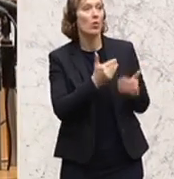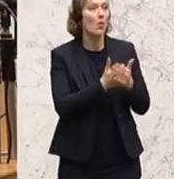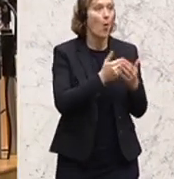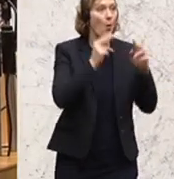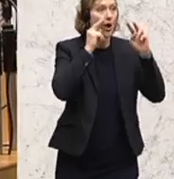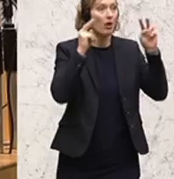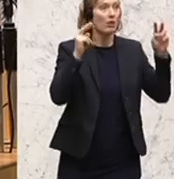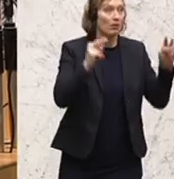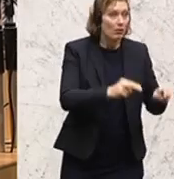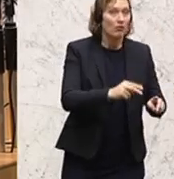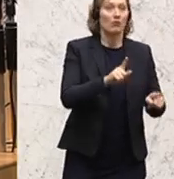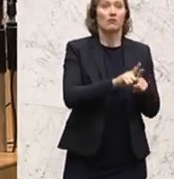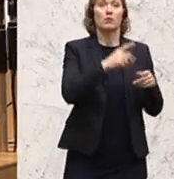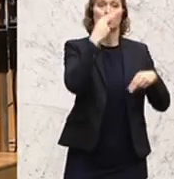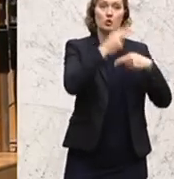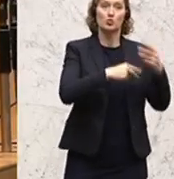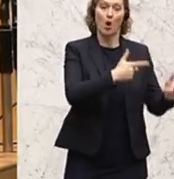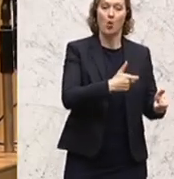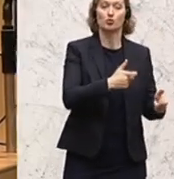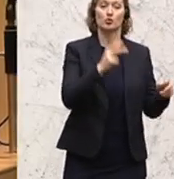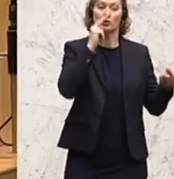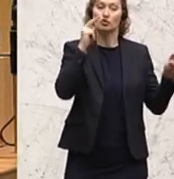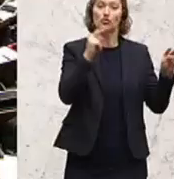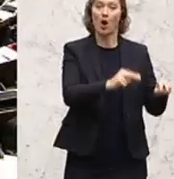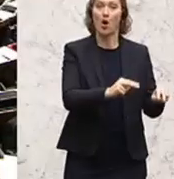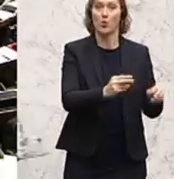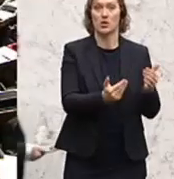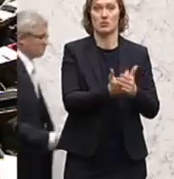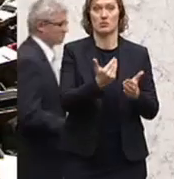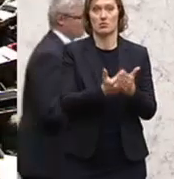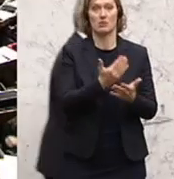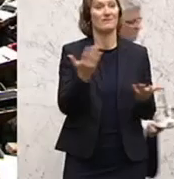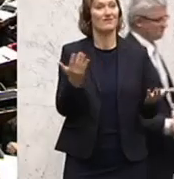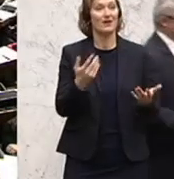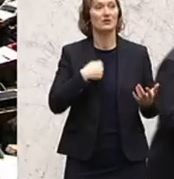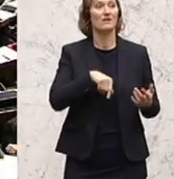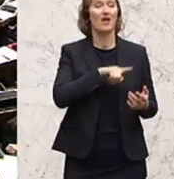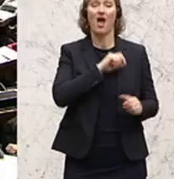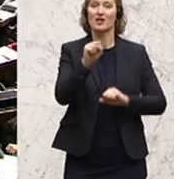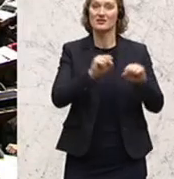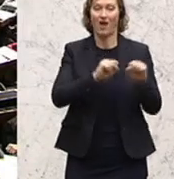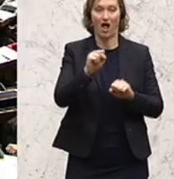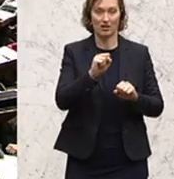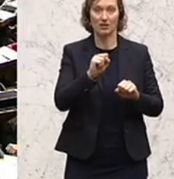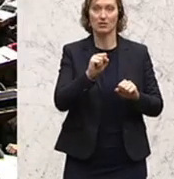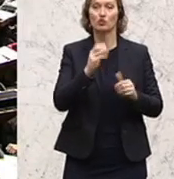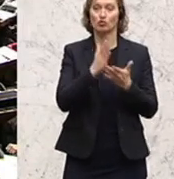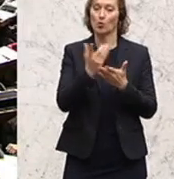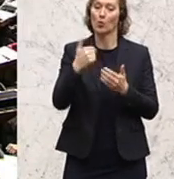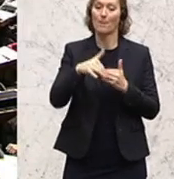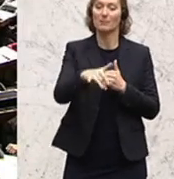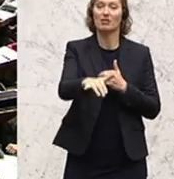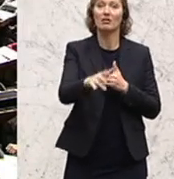mehr auf diesen Untersuchungsausschuss gerichtet sein. Das heißt, unser aller Verhalten, meine Damen und Herren, wird darüber entscheiden,